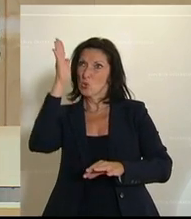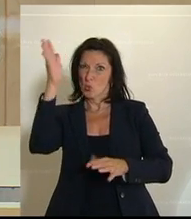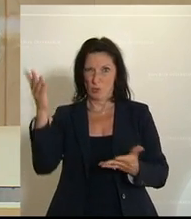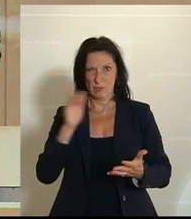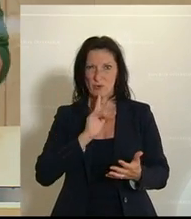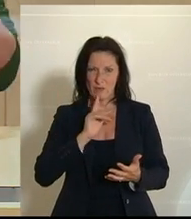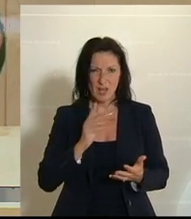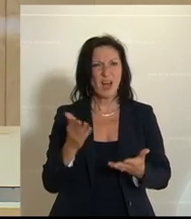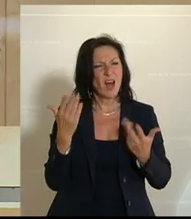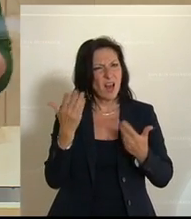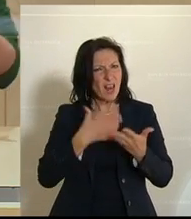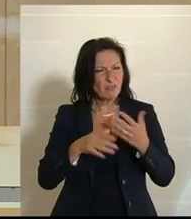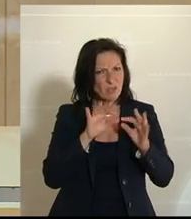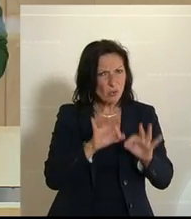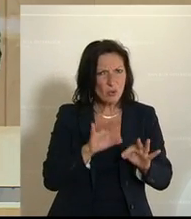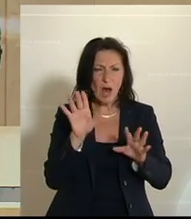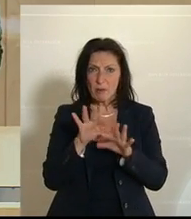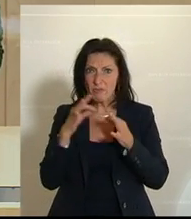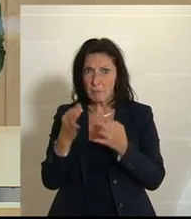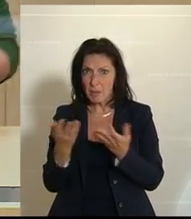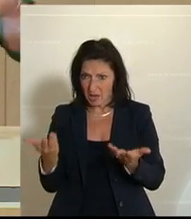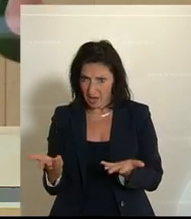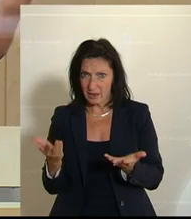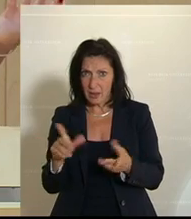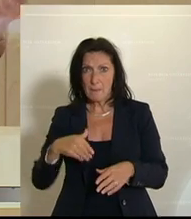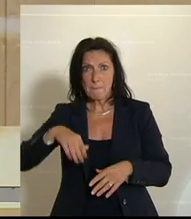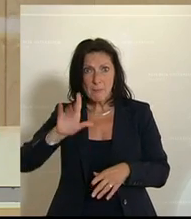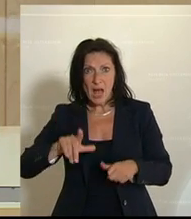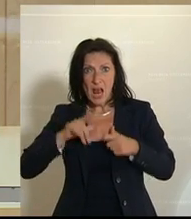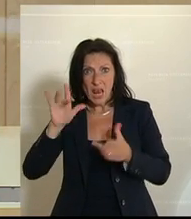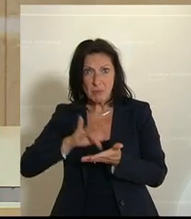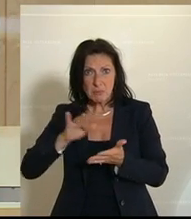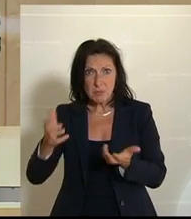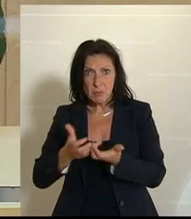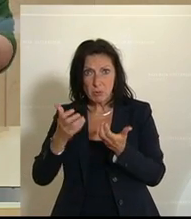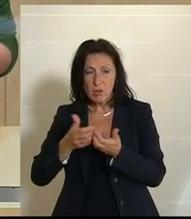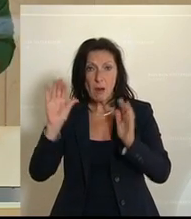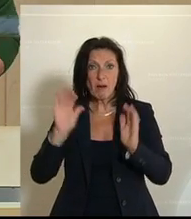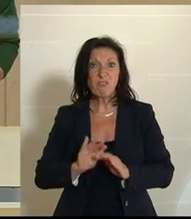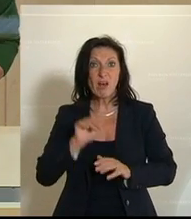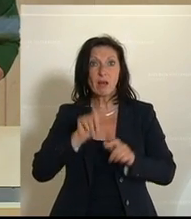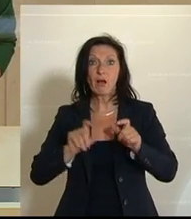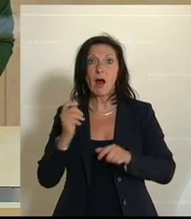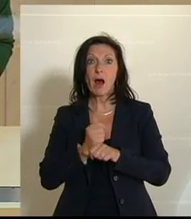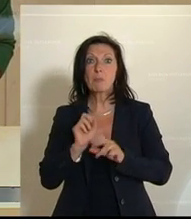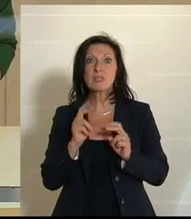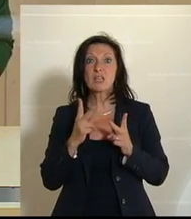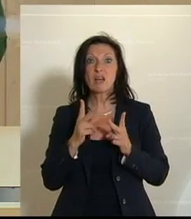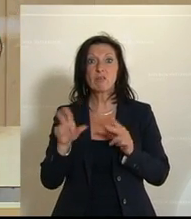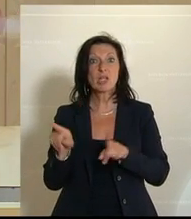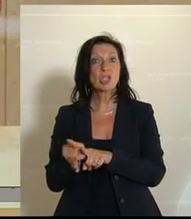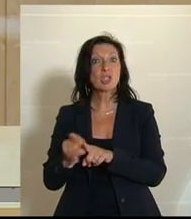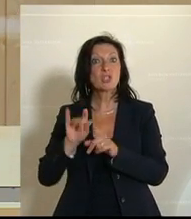ist wichtig, aber wenn Familien mehr Lebensmittel produzieren mit zugleich weniger Arbeitskräften, was machen dann die jüngeren Geschwister?